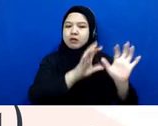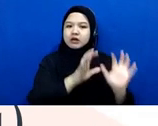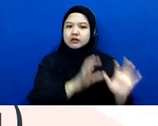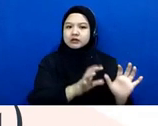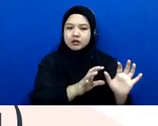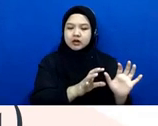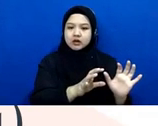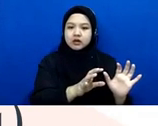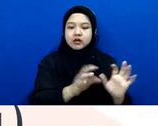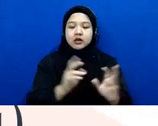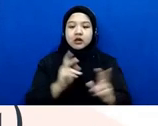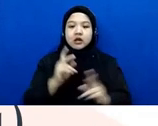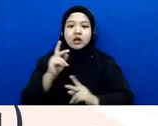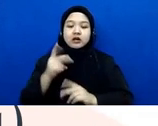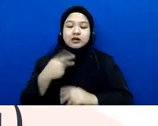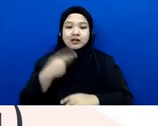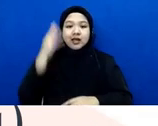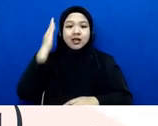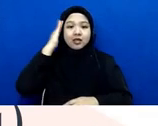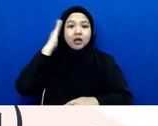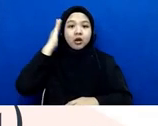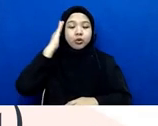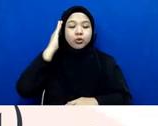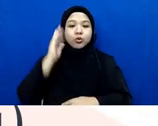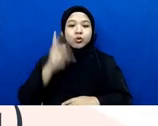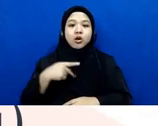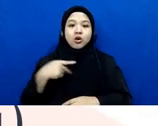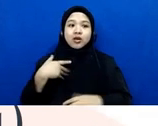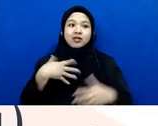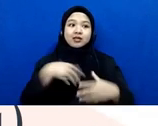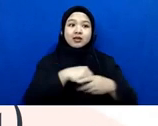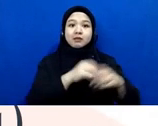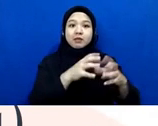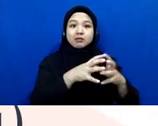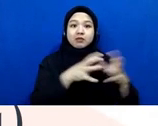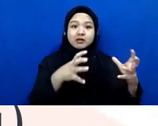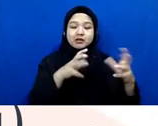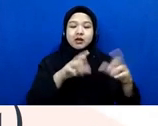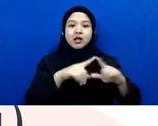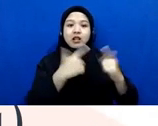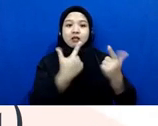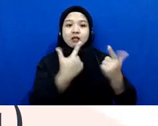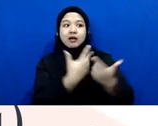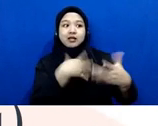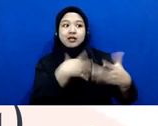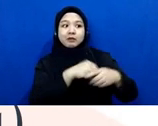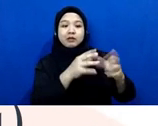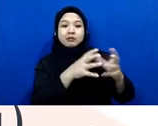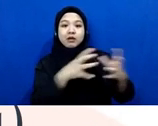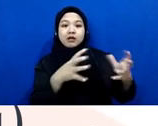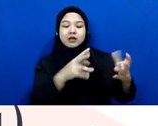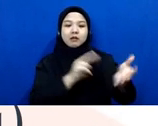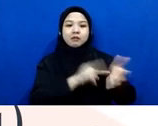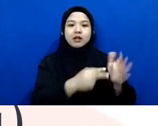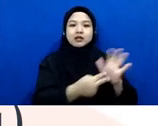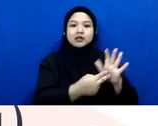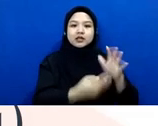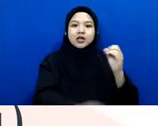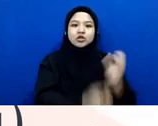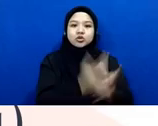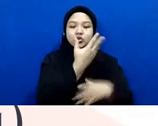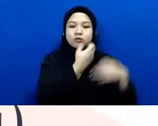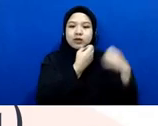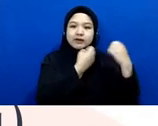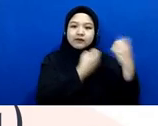kita tahu ya kalau pihak yang terlibat banyak lembaga yang terlibat banyak maka berarti sumber informasi